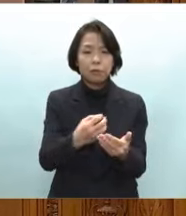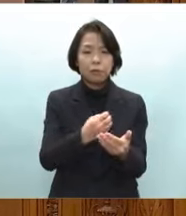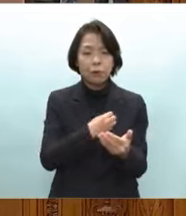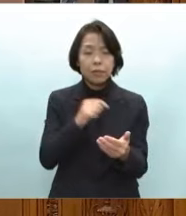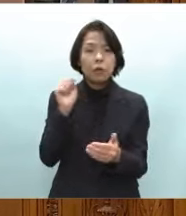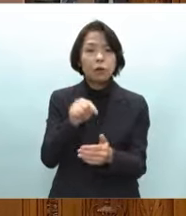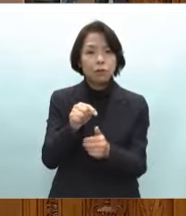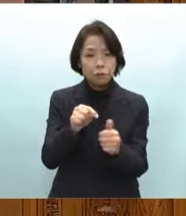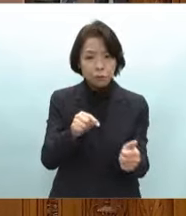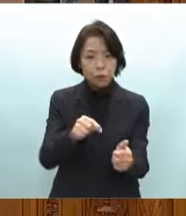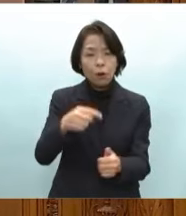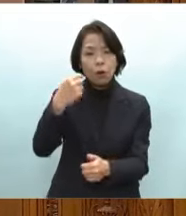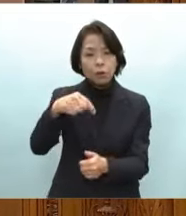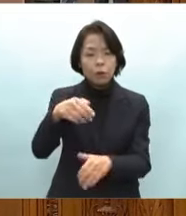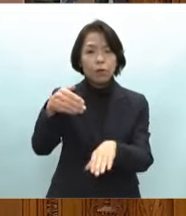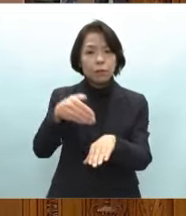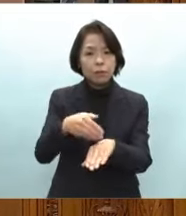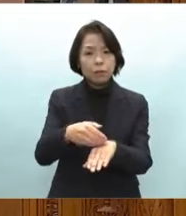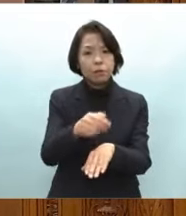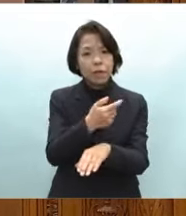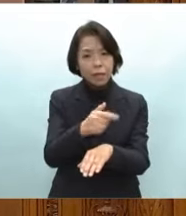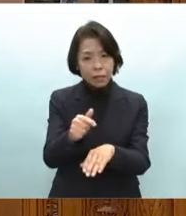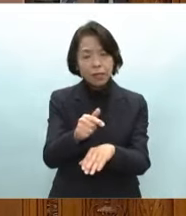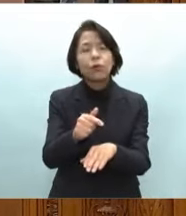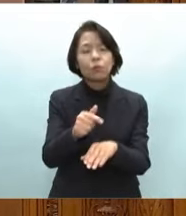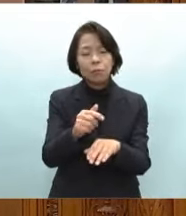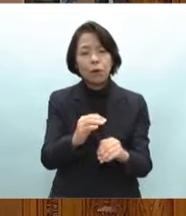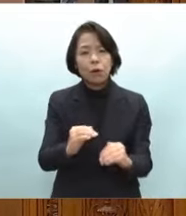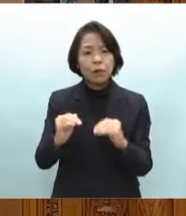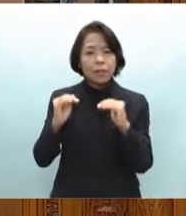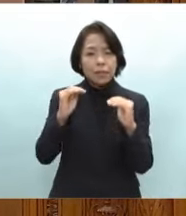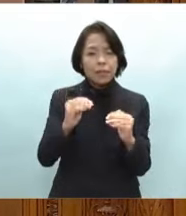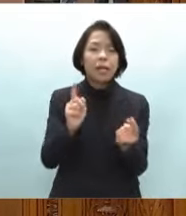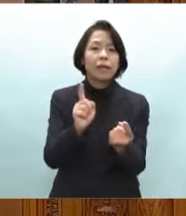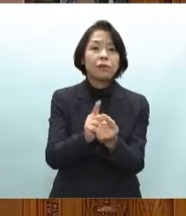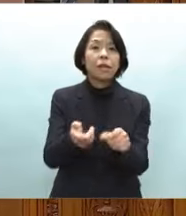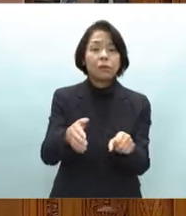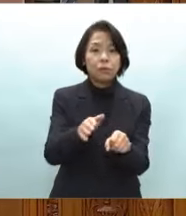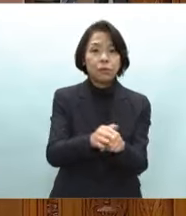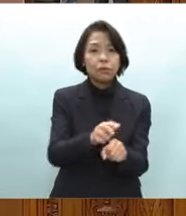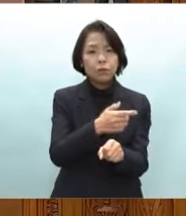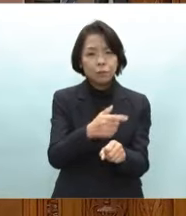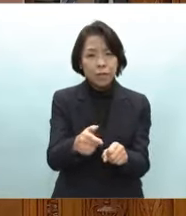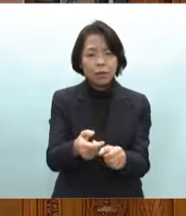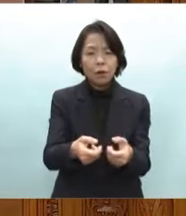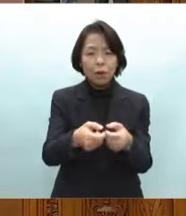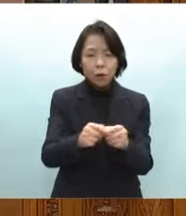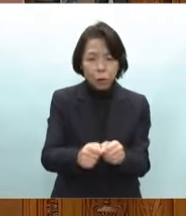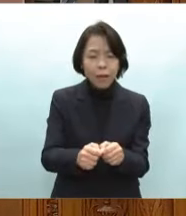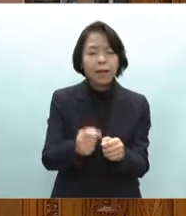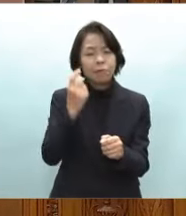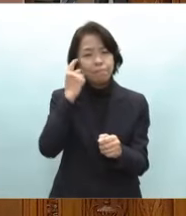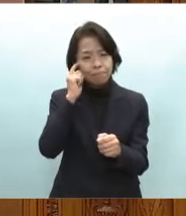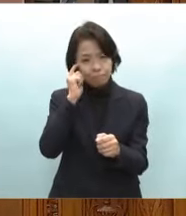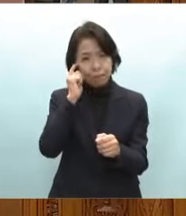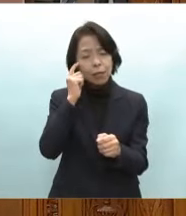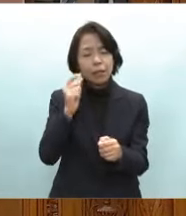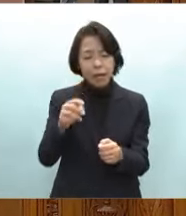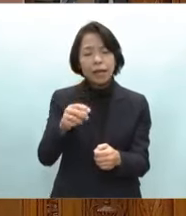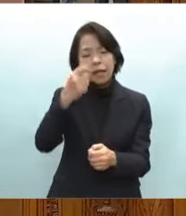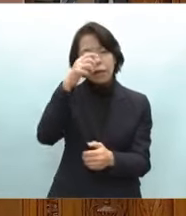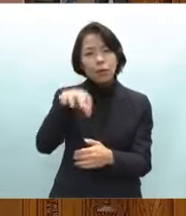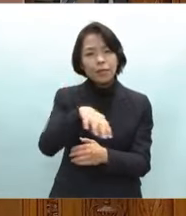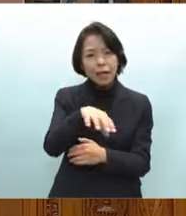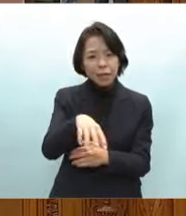や教育訓練も引き上げの対象とするなどきめ細かい配慮を行っており被災地の雇用